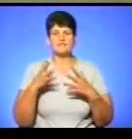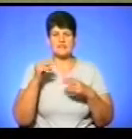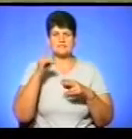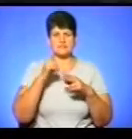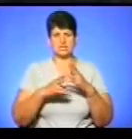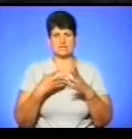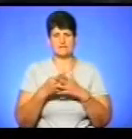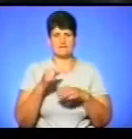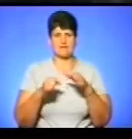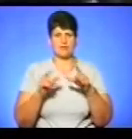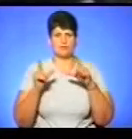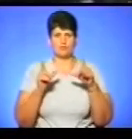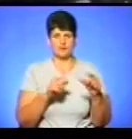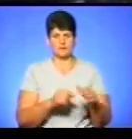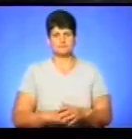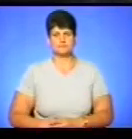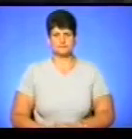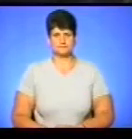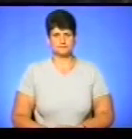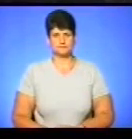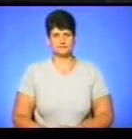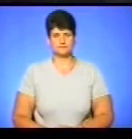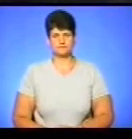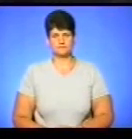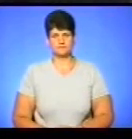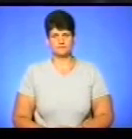свій велопробіг. Богдан Буденчук, новини.